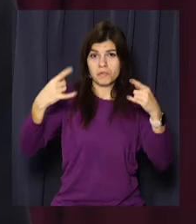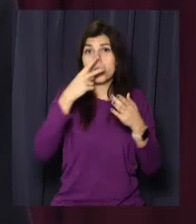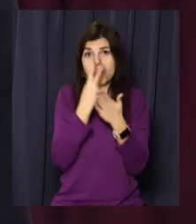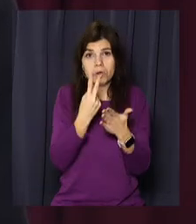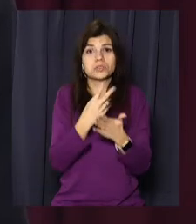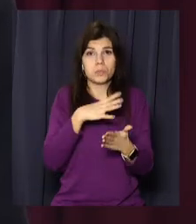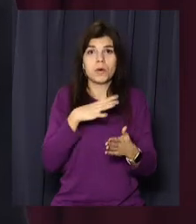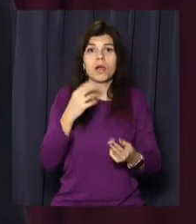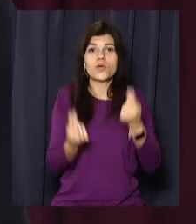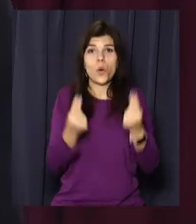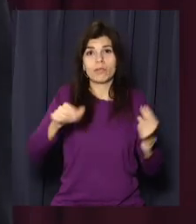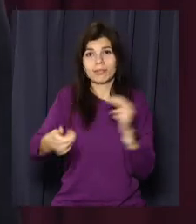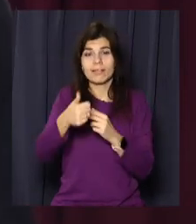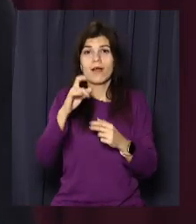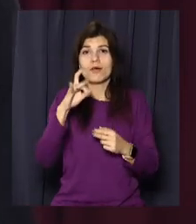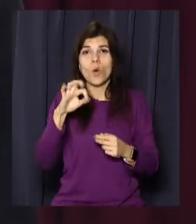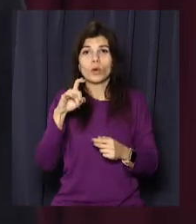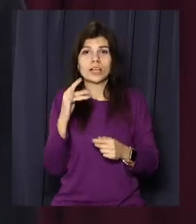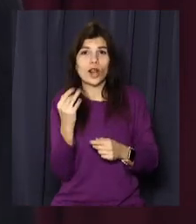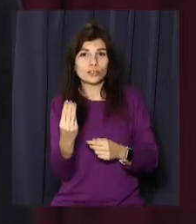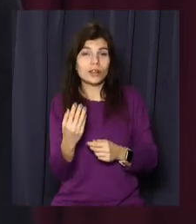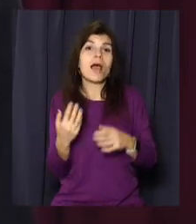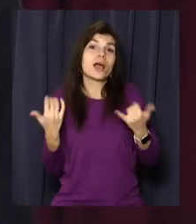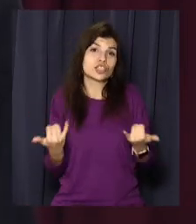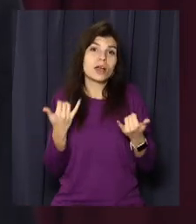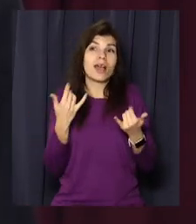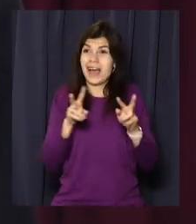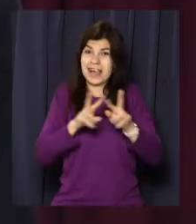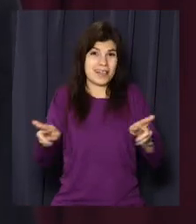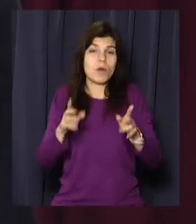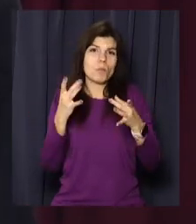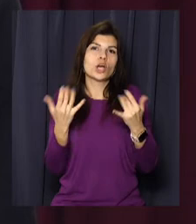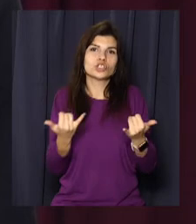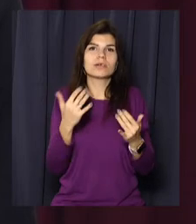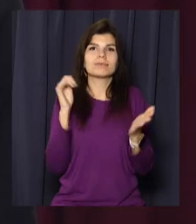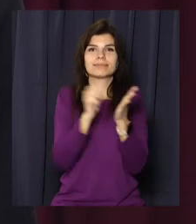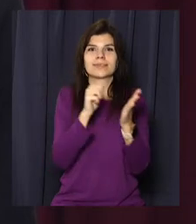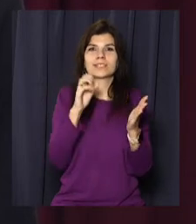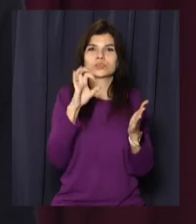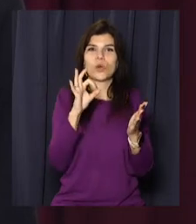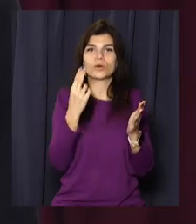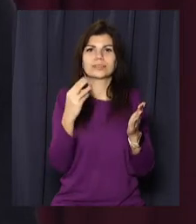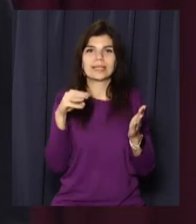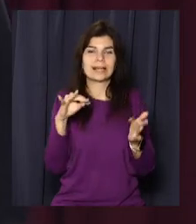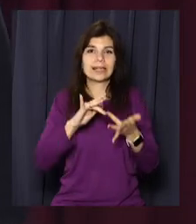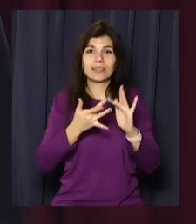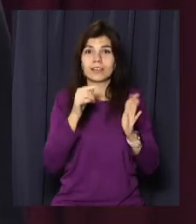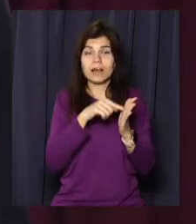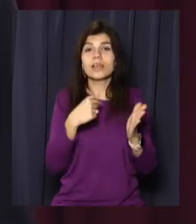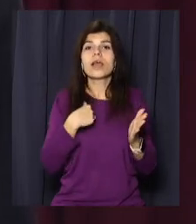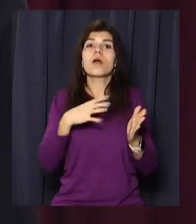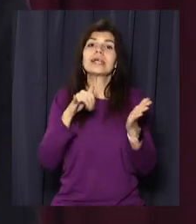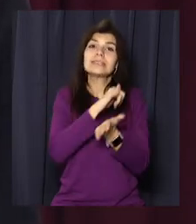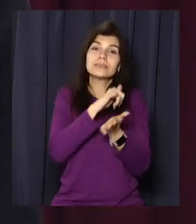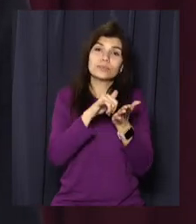показували. Це то ж саме, але зараз снимають і викладають в соцсети. Просто я сначала знімав в Інстаграм, на